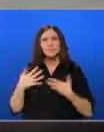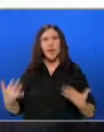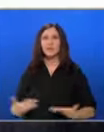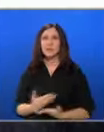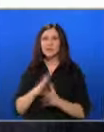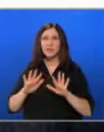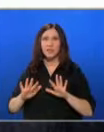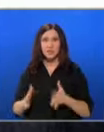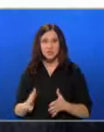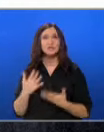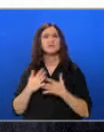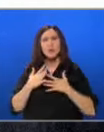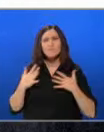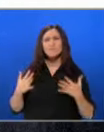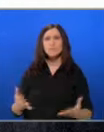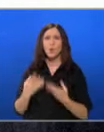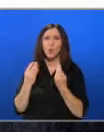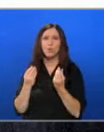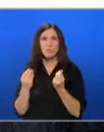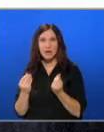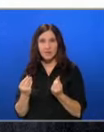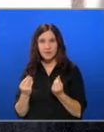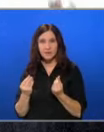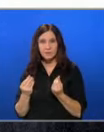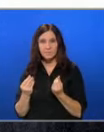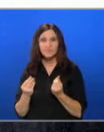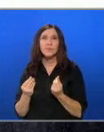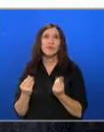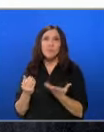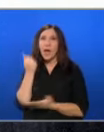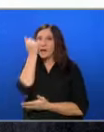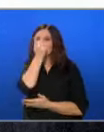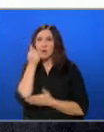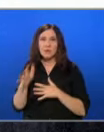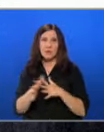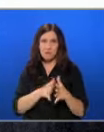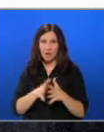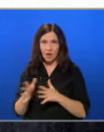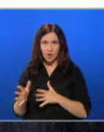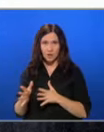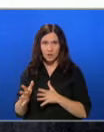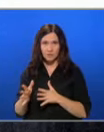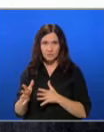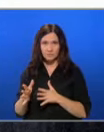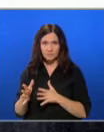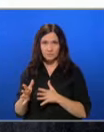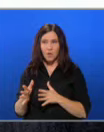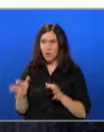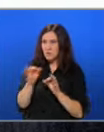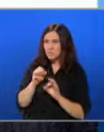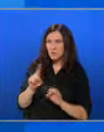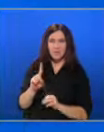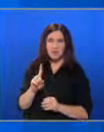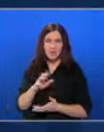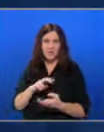неща е, че много от парите на така наречените измамени хора, никой не